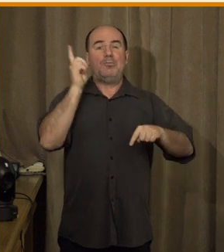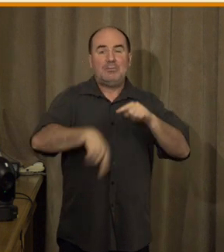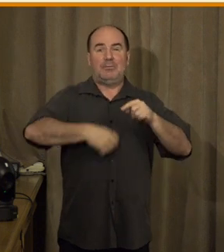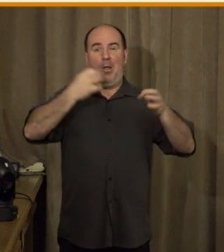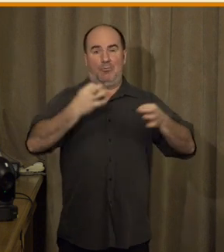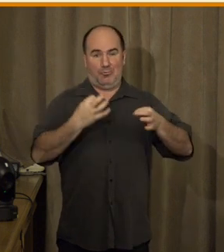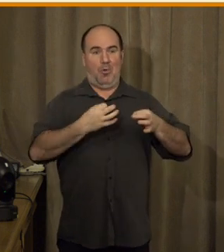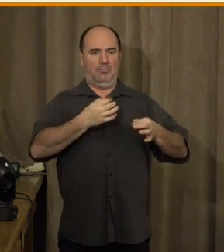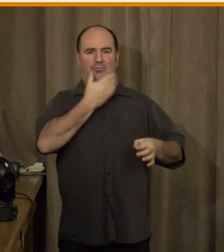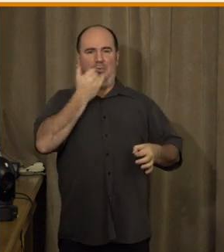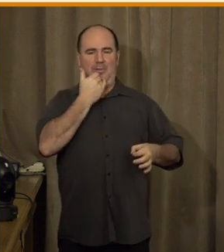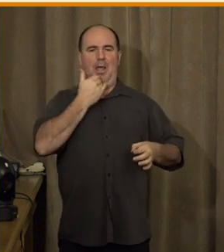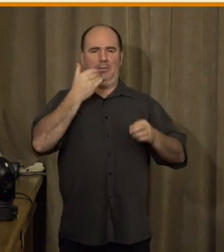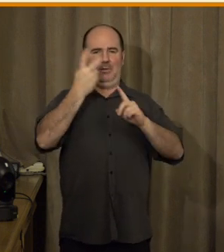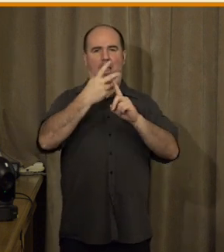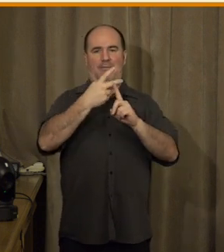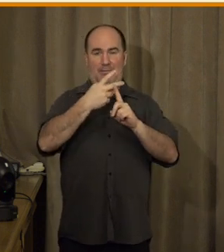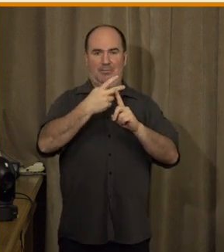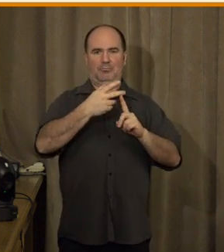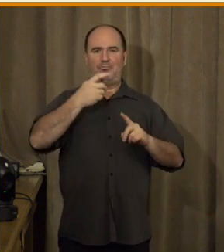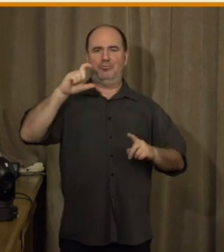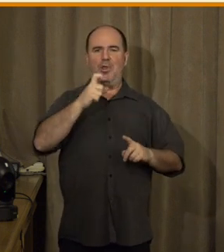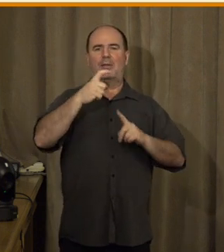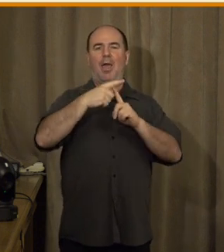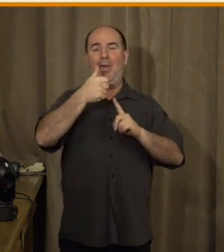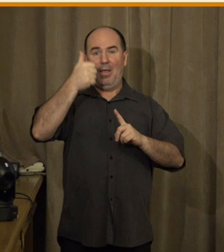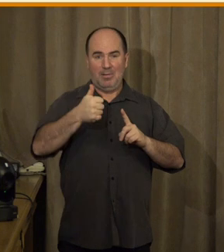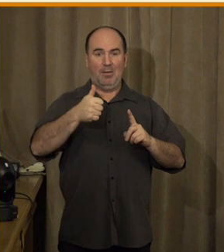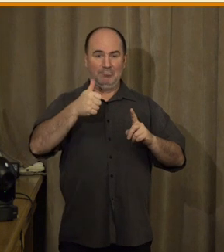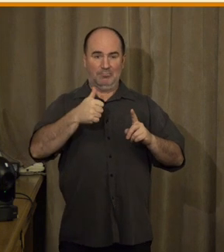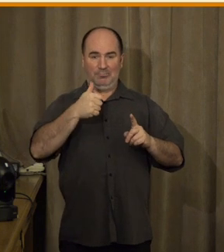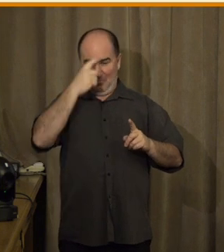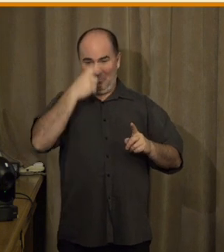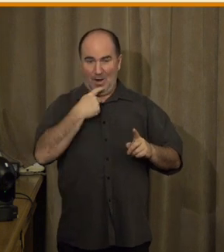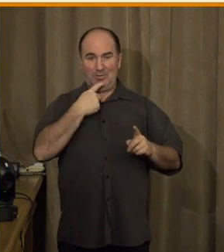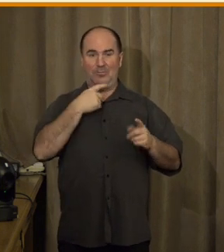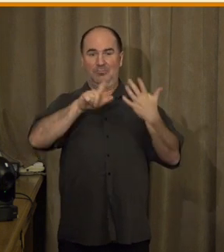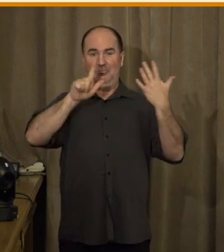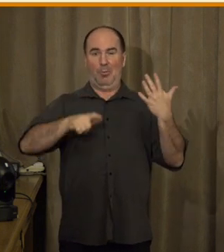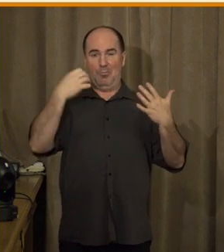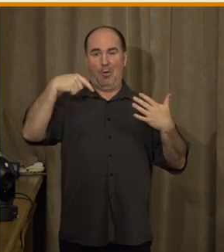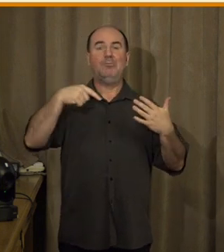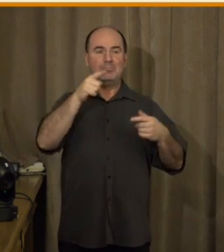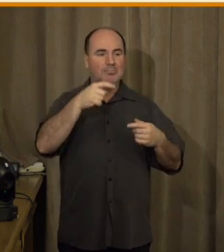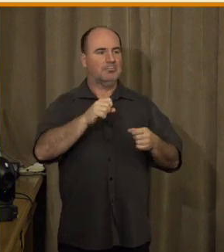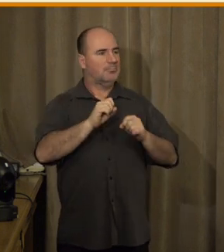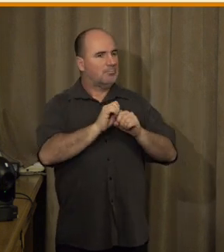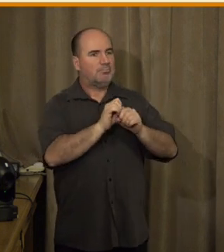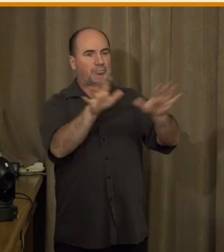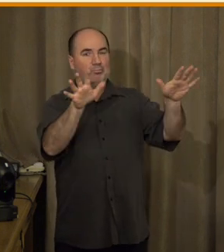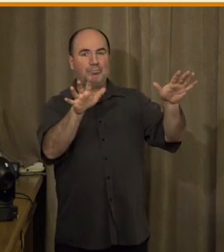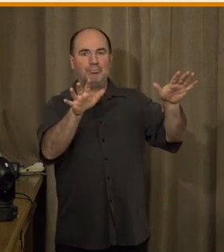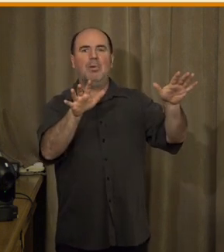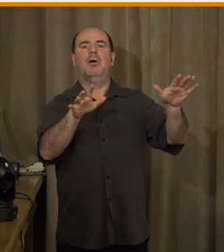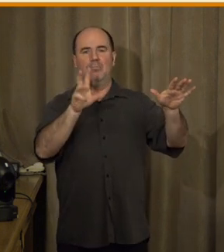který je tlumočený do českého znakového jazyka, tak já vlastně plnohodnotný přístup k informacím mám z jednoho jediného média v